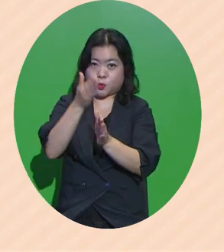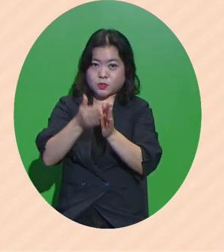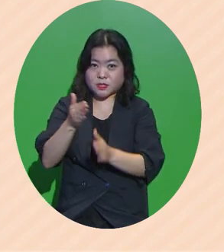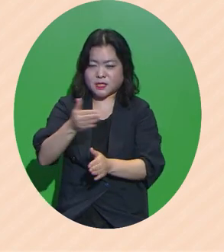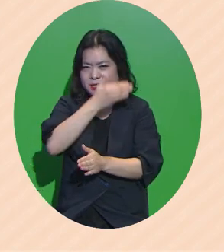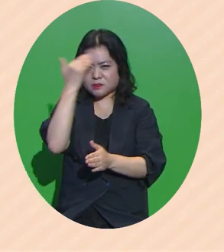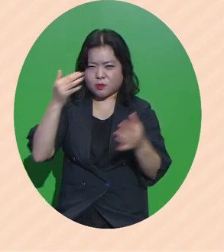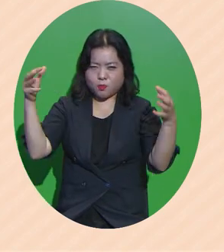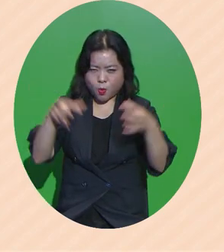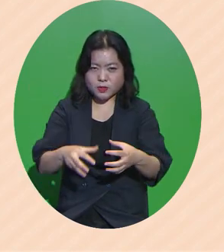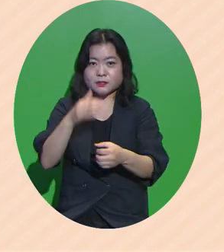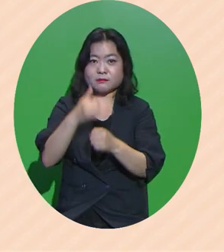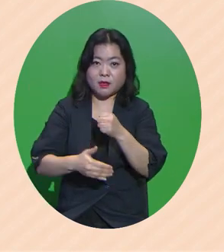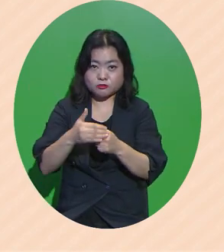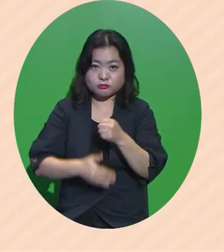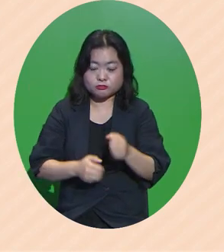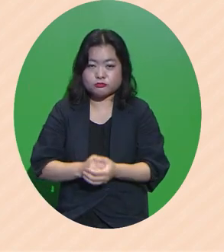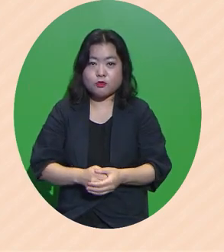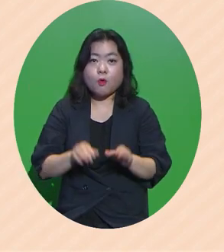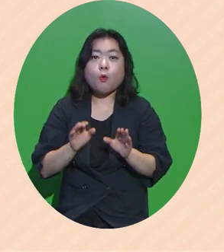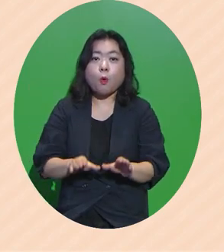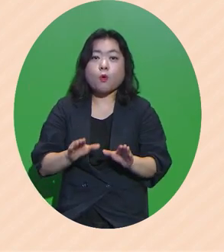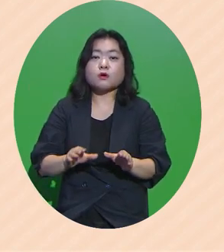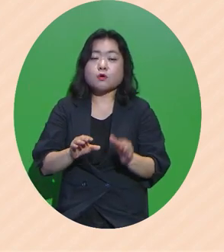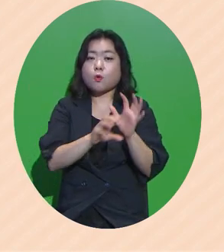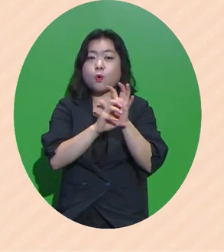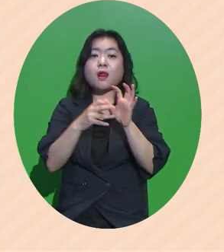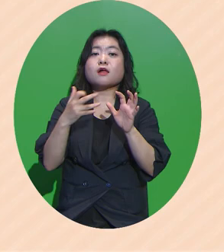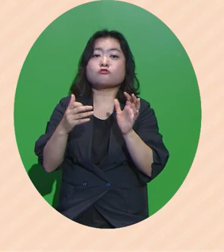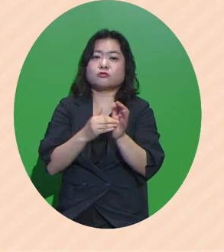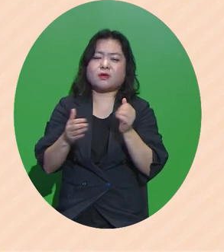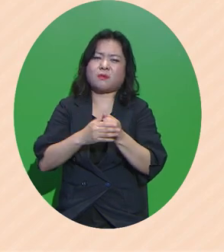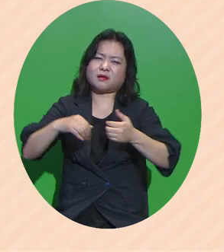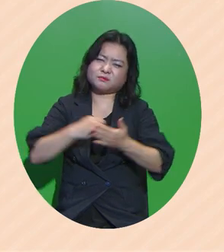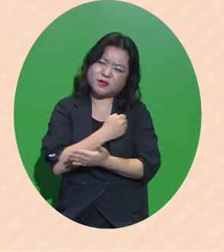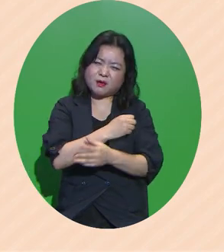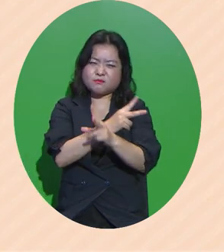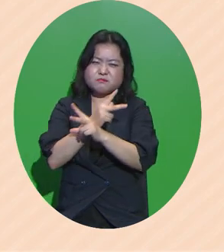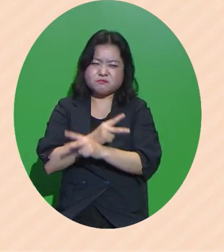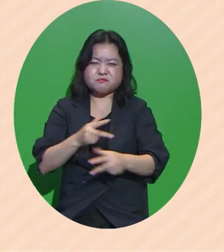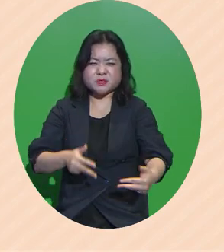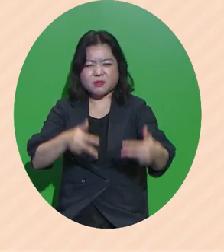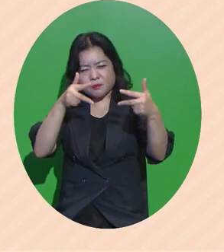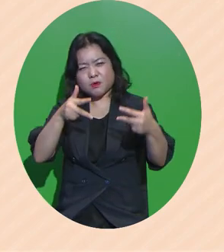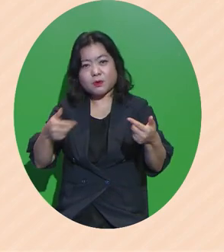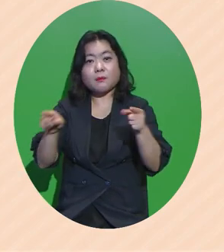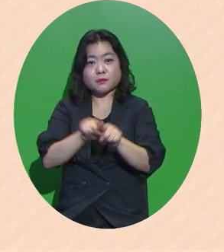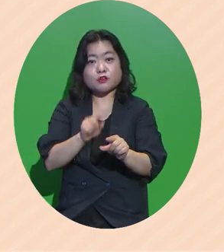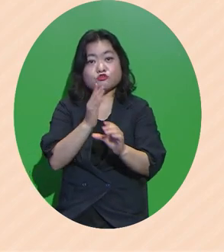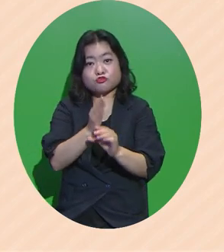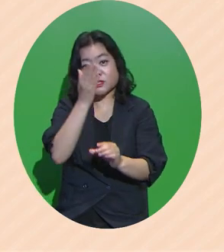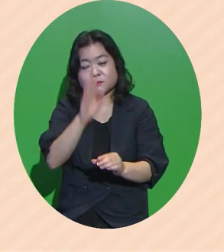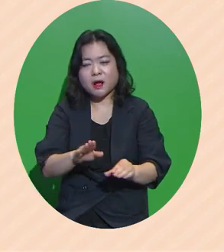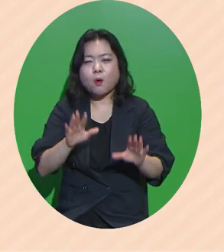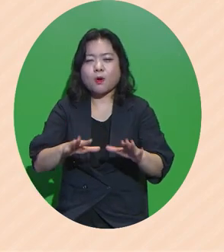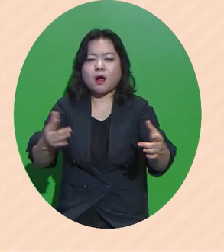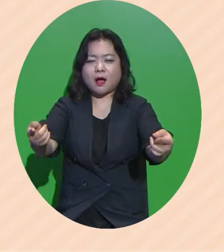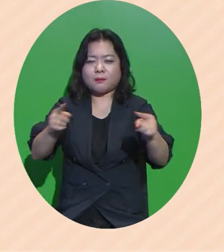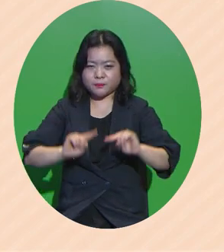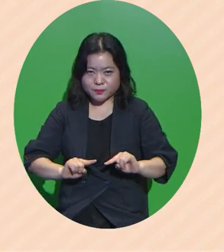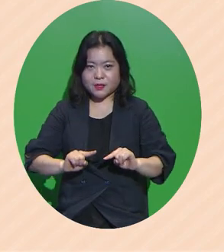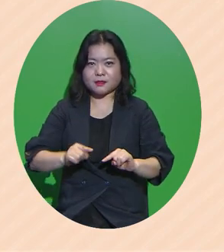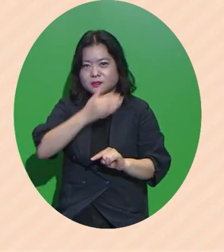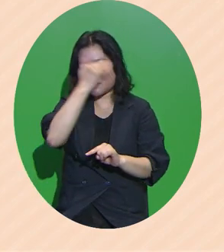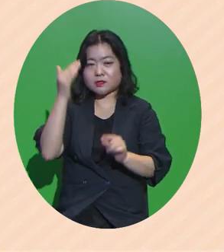청년이 모이는 대구 오늘 코로나19로 아쉽게 비대면으로 함께하고 있습니다만 오늘 함께하고 있는